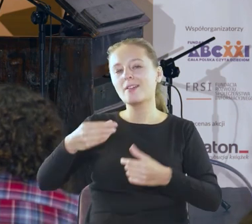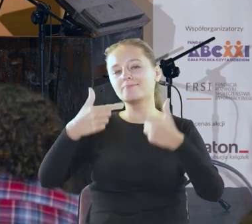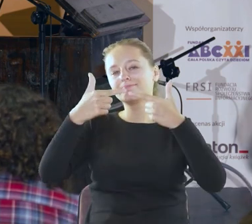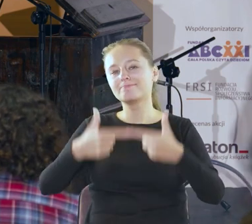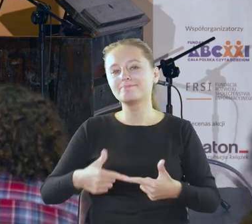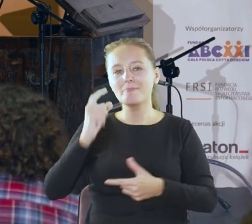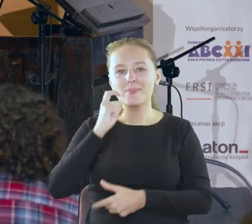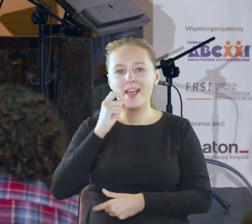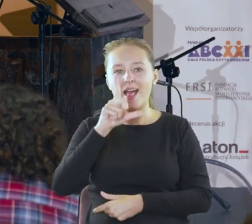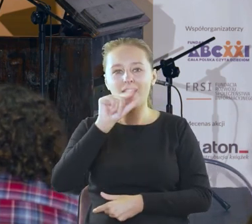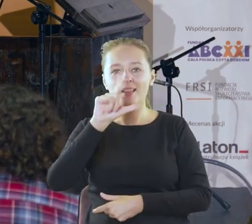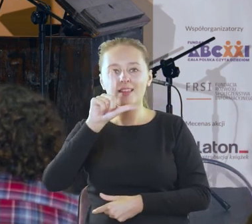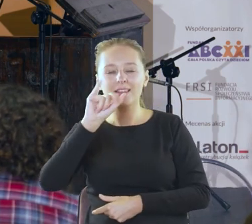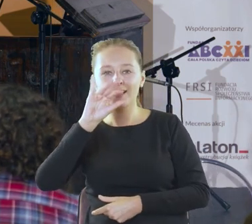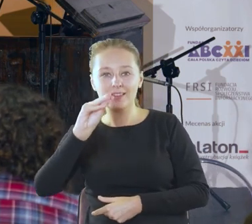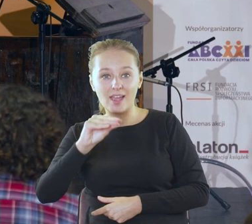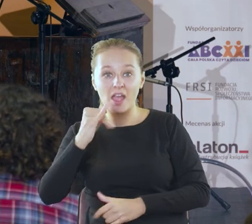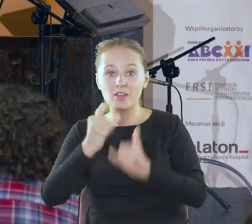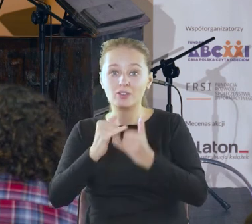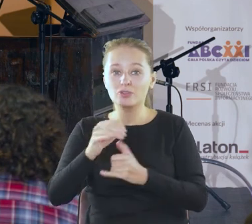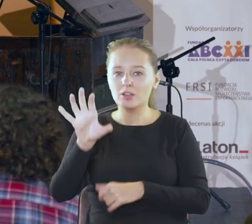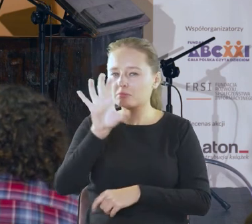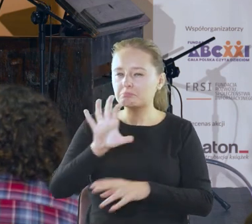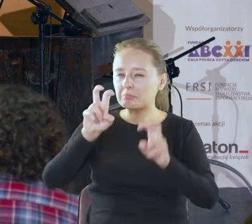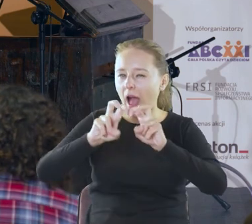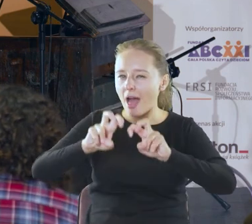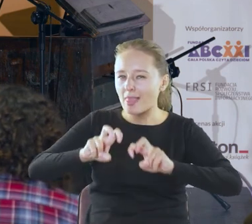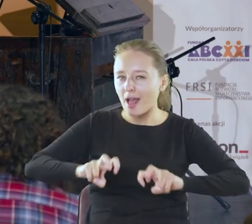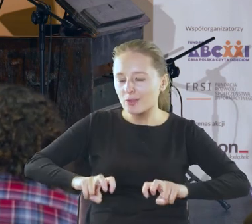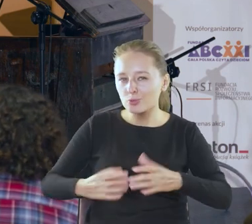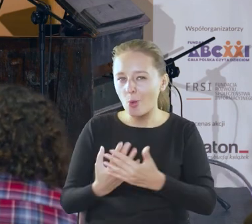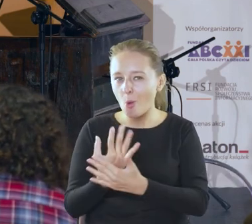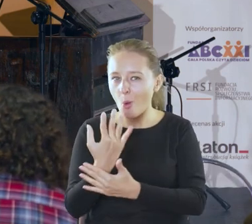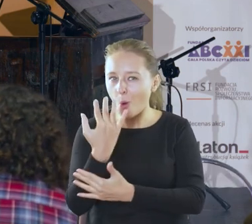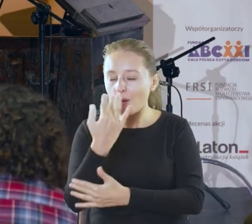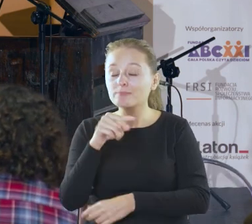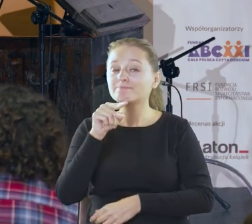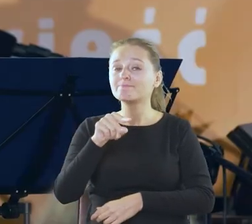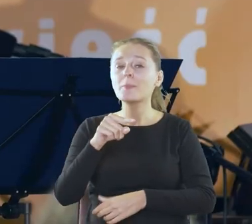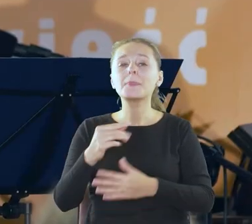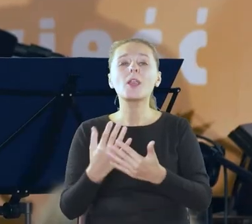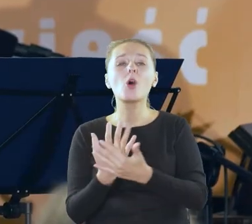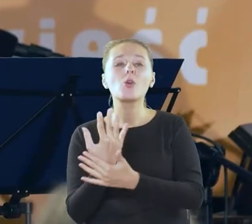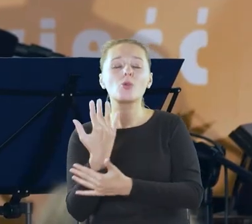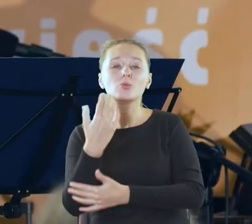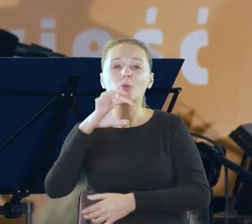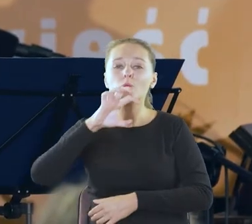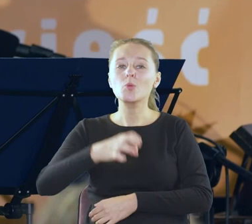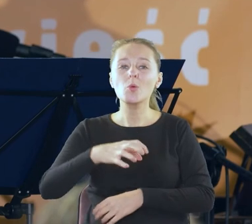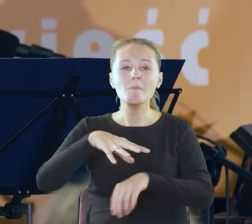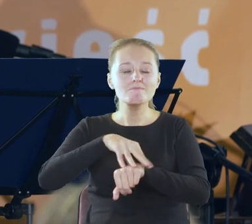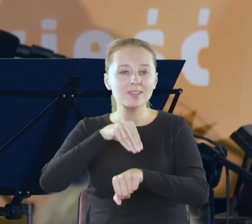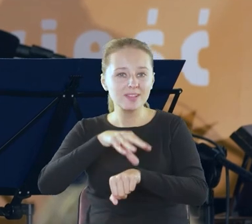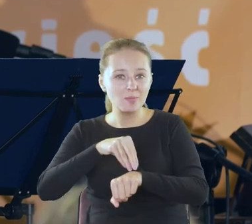przyjrzymy się jej pod kątem wiedzy botanicznej rośliny cebulowe rośliny jest ta ballada w ogóle jest o miłości kobiet